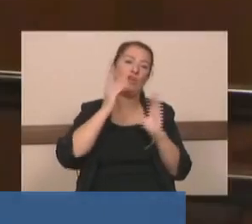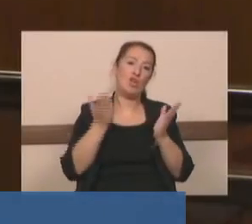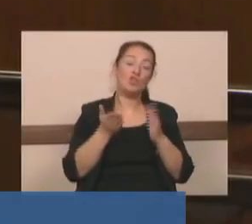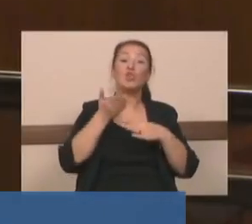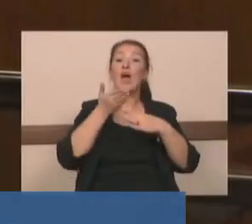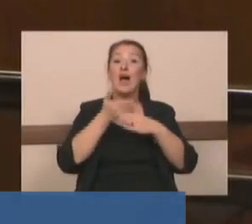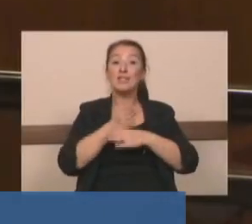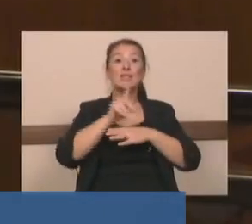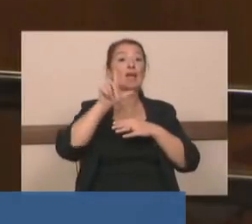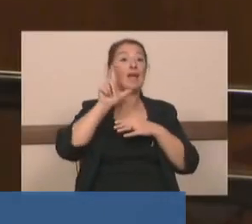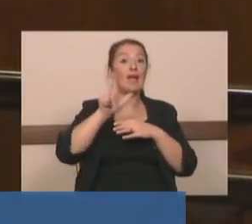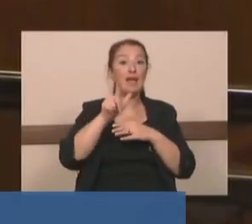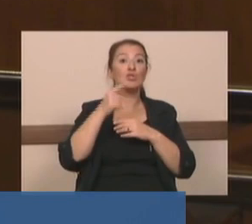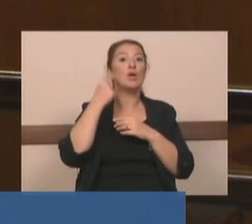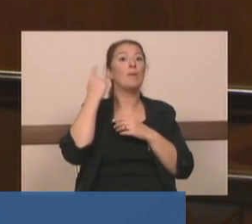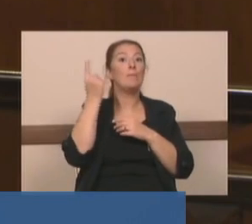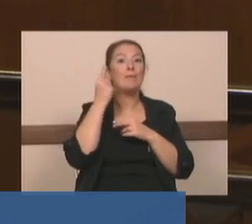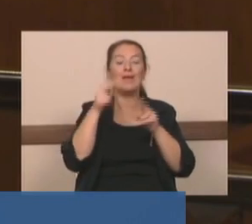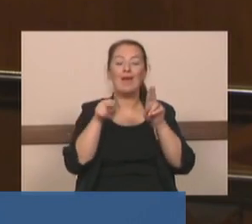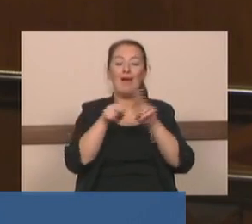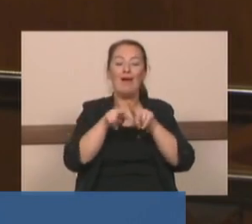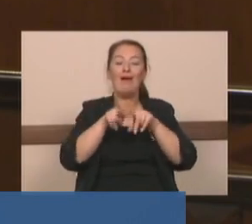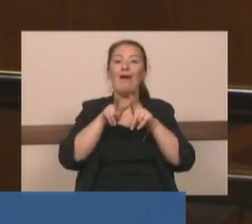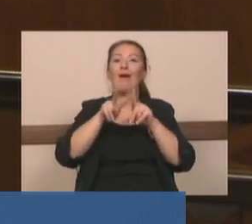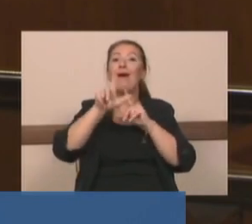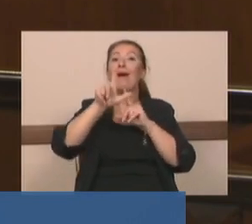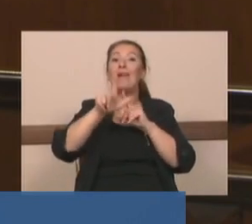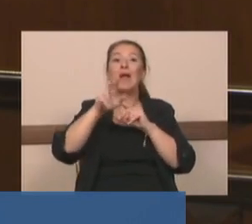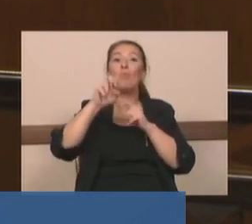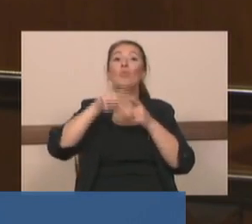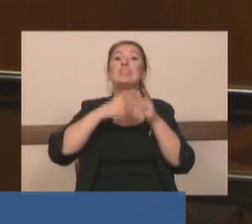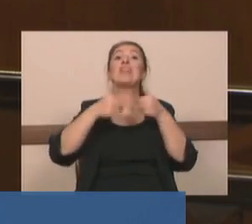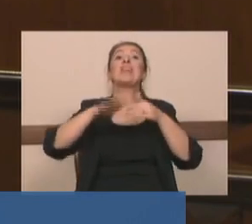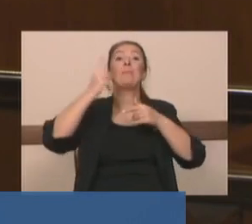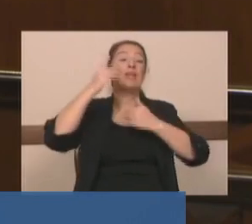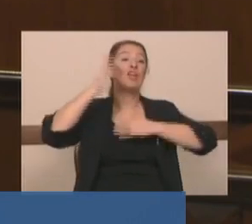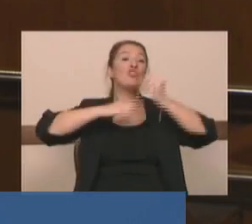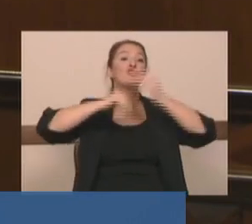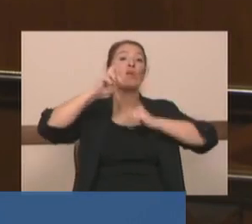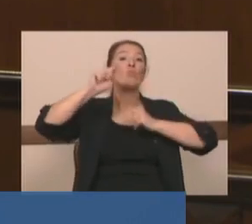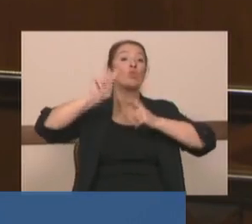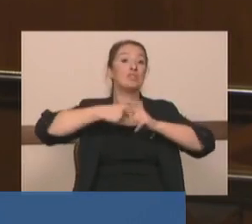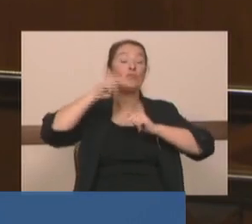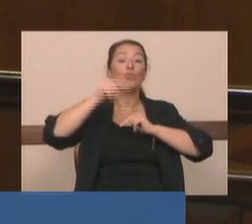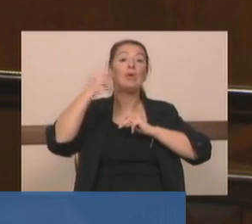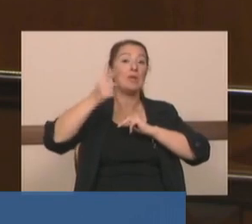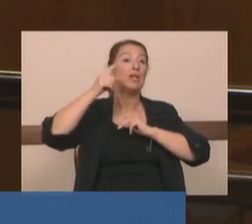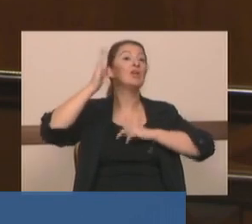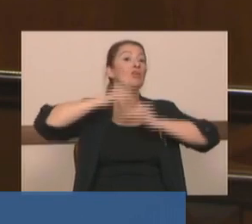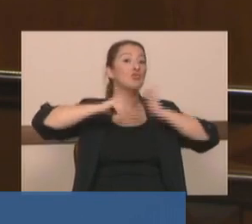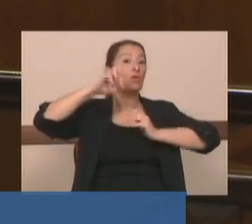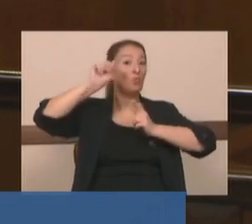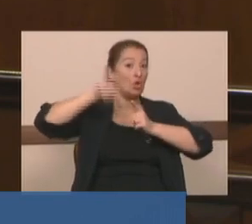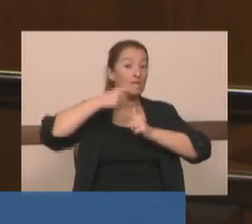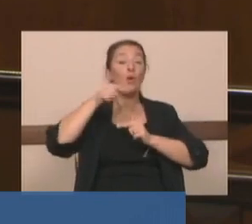gerekçe bir kanal projesi değil, bir inşaat projesidir arkadaşlar. Bu bir inşaat projesidir. Bu